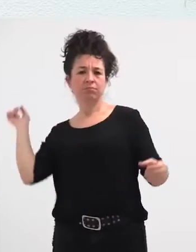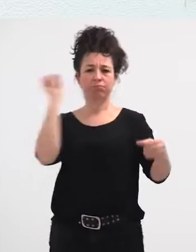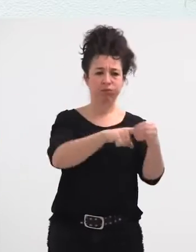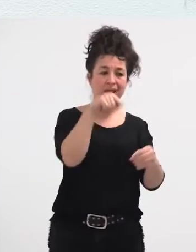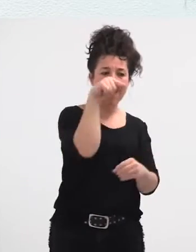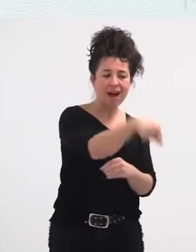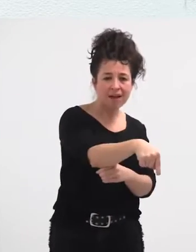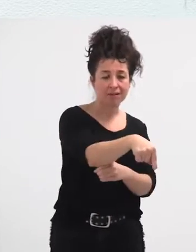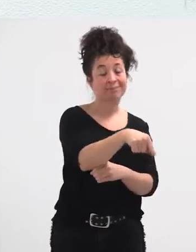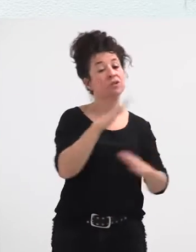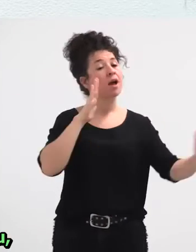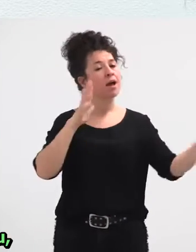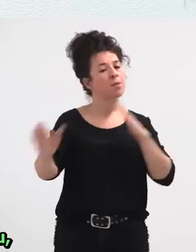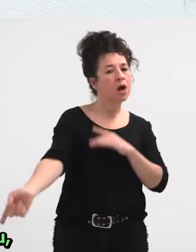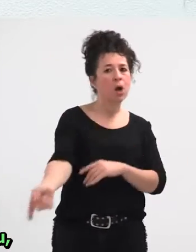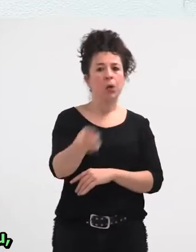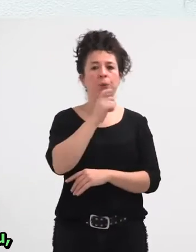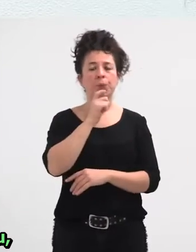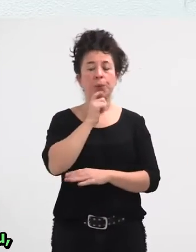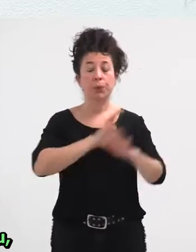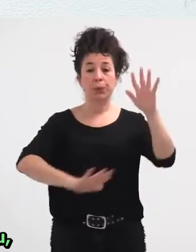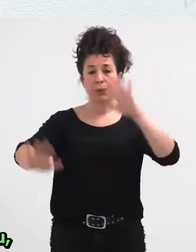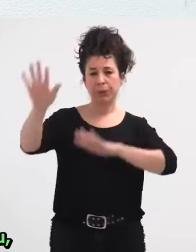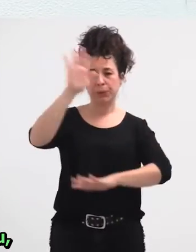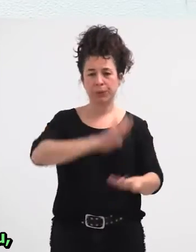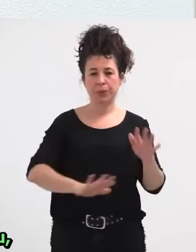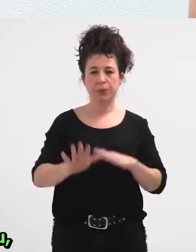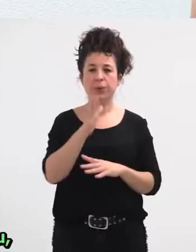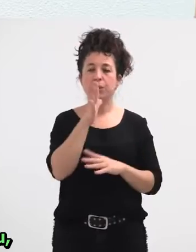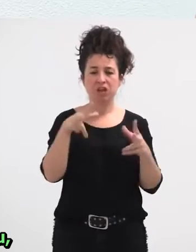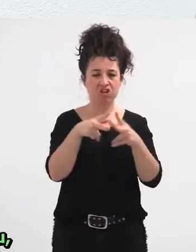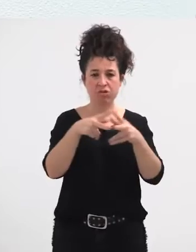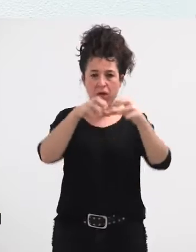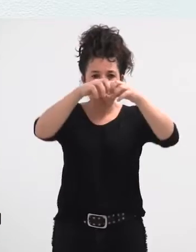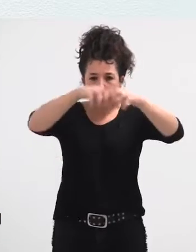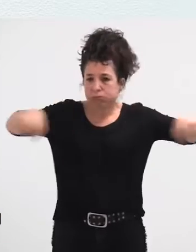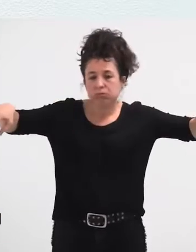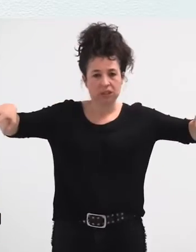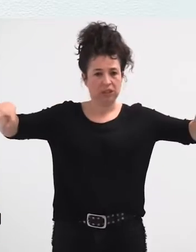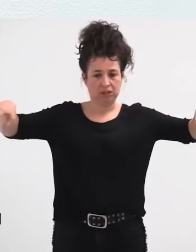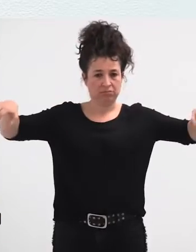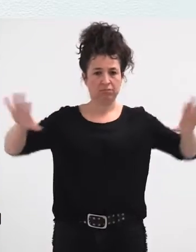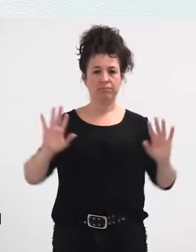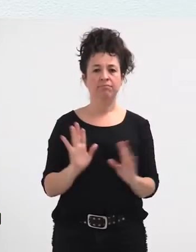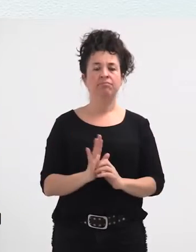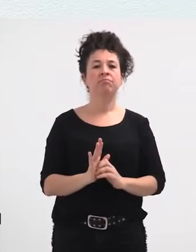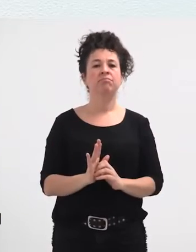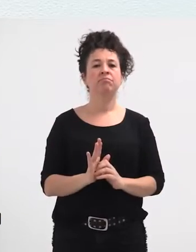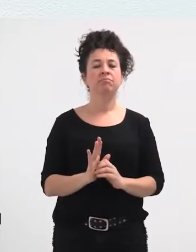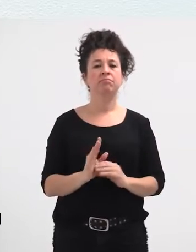Bagaraino oso komplikatua, larogi eta amarreko amarkadan oso polarizatutako gizarte badukagu, eta jardunak